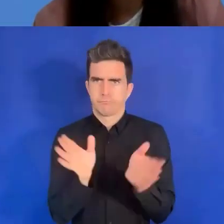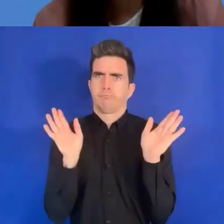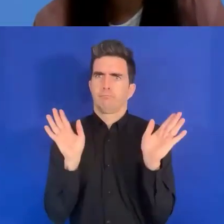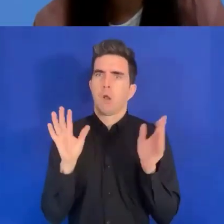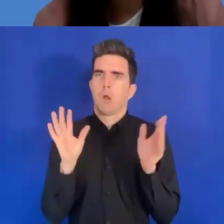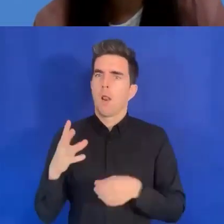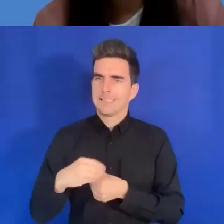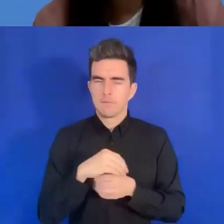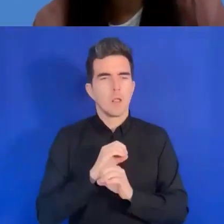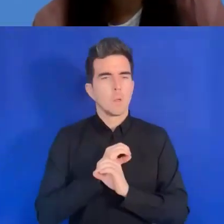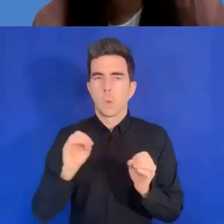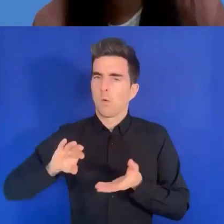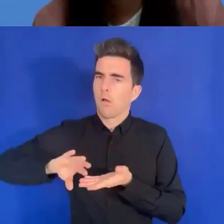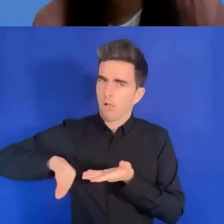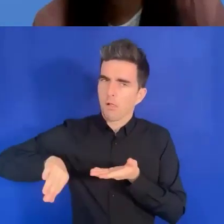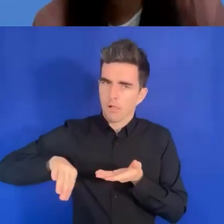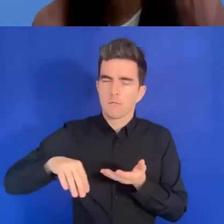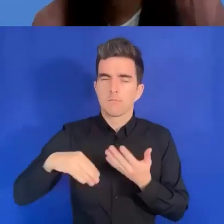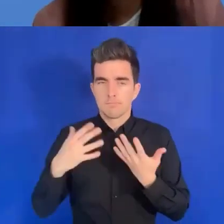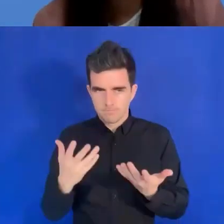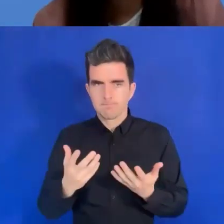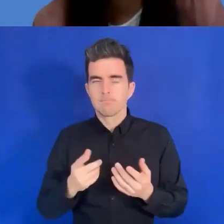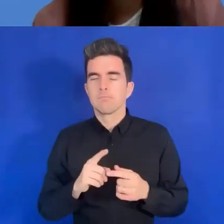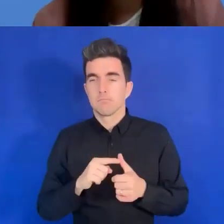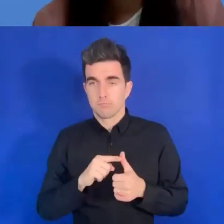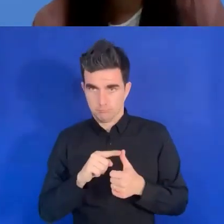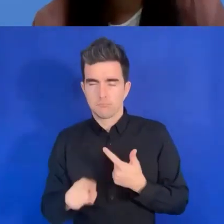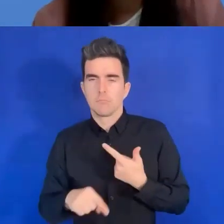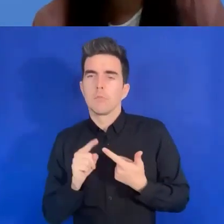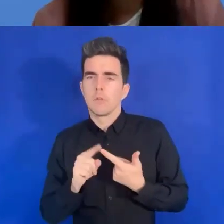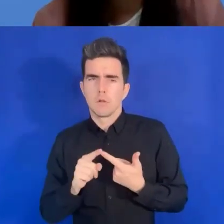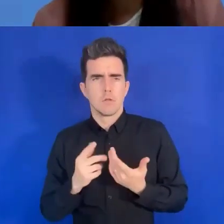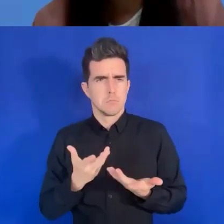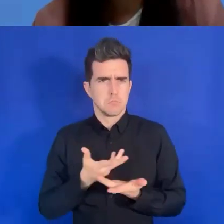et aussi les